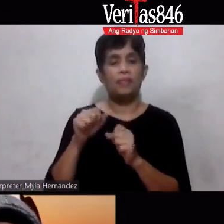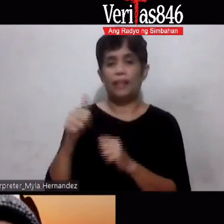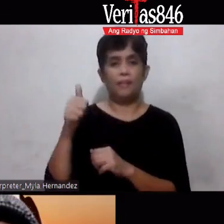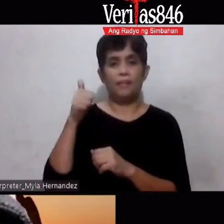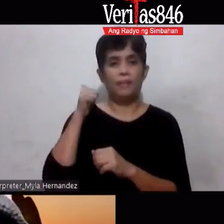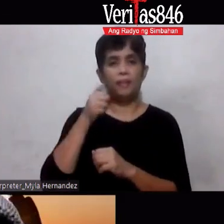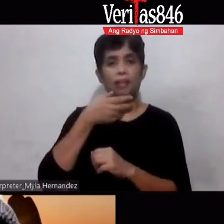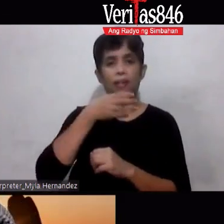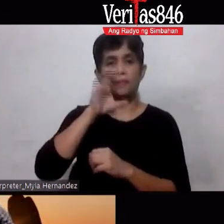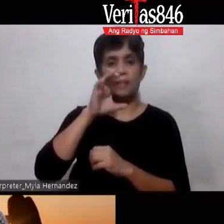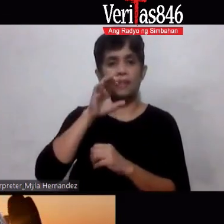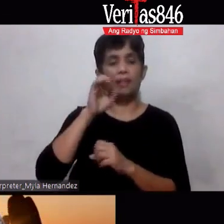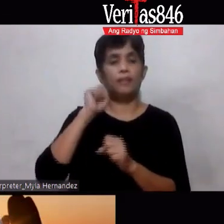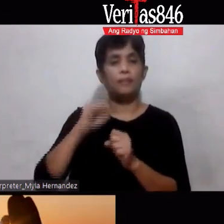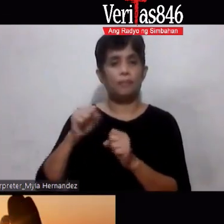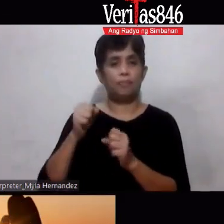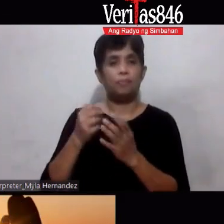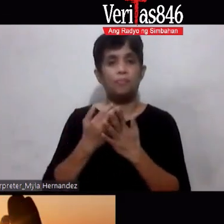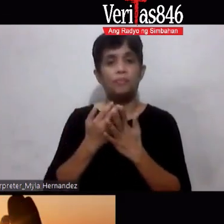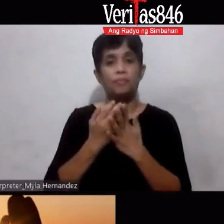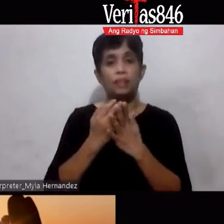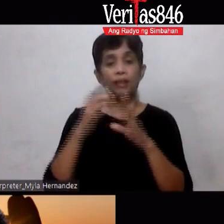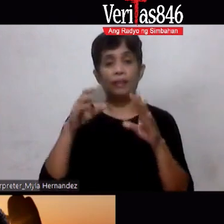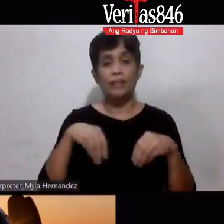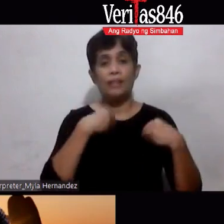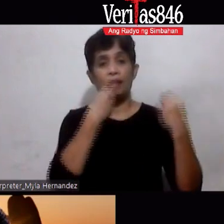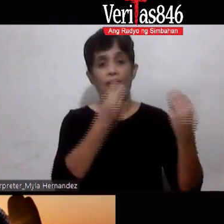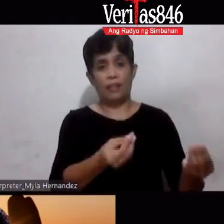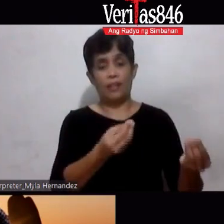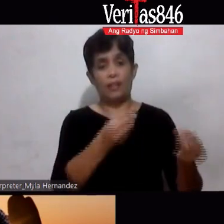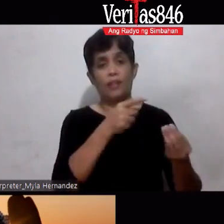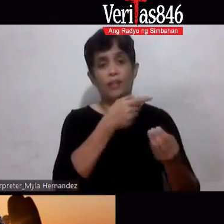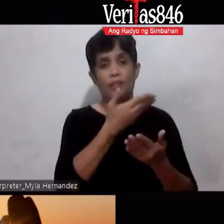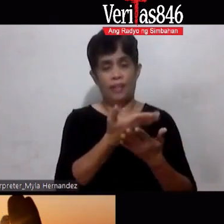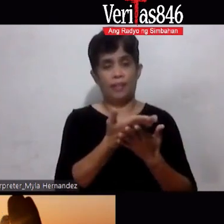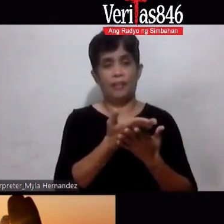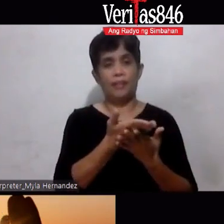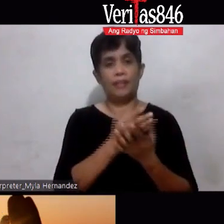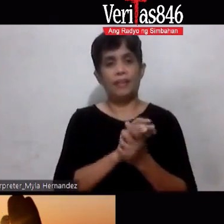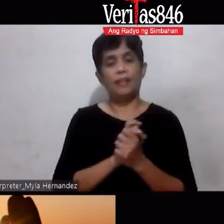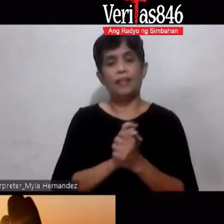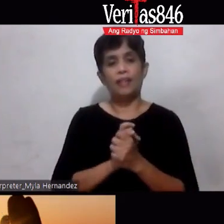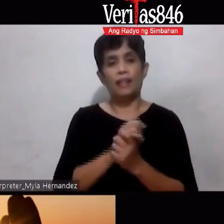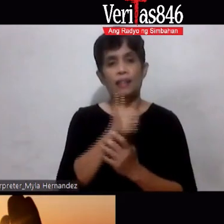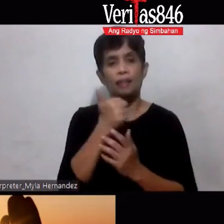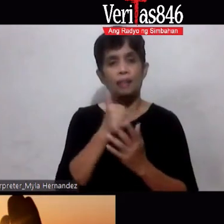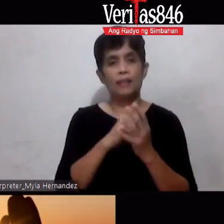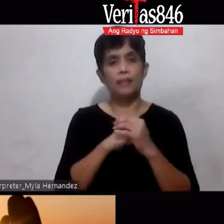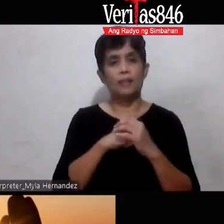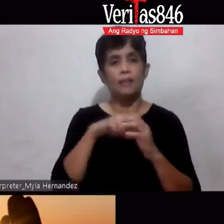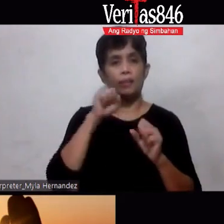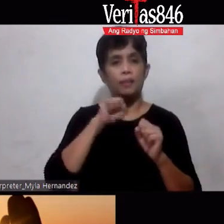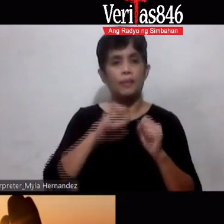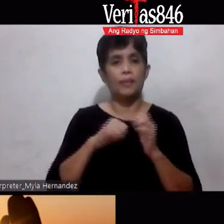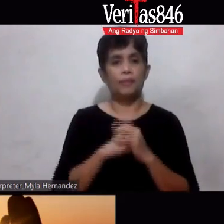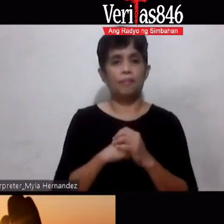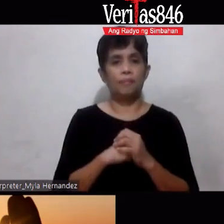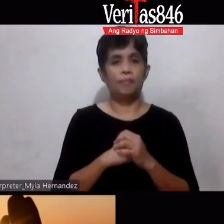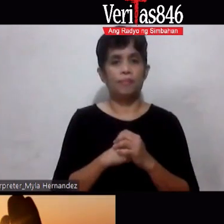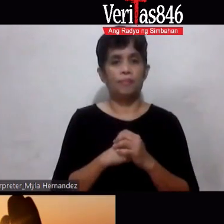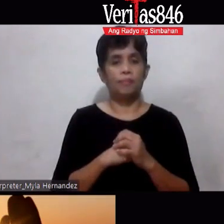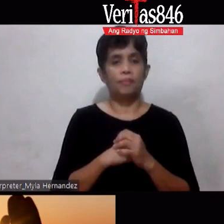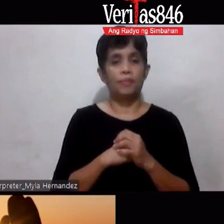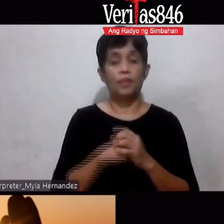inumin So binigay ko sa kasambahal ko sabi ko if you want to take it you take it Okay So anyway yung